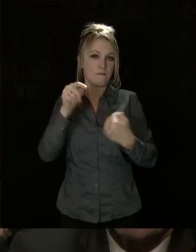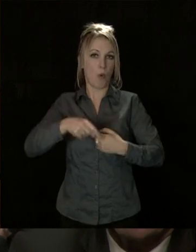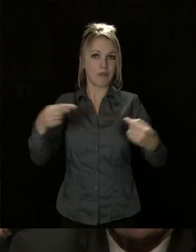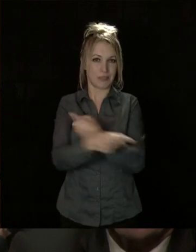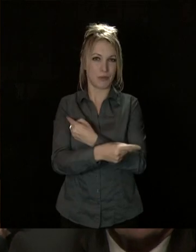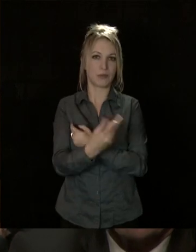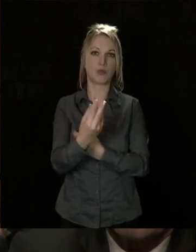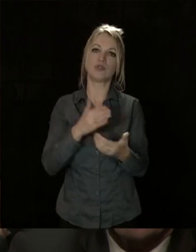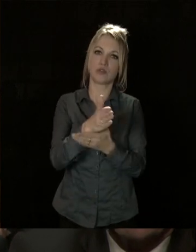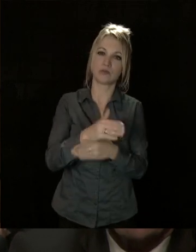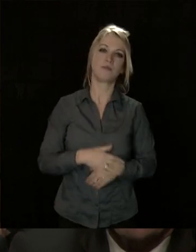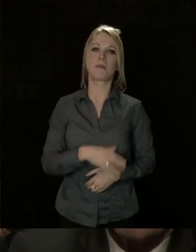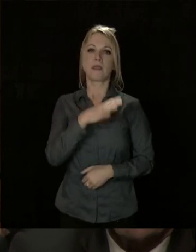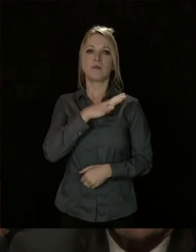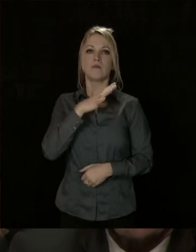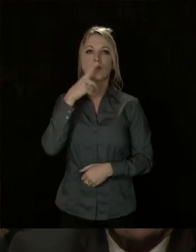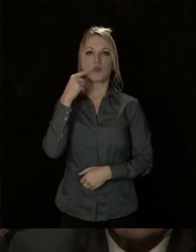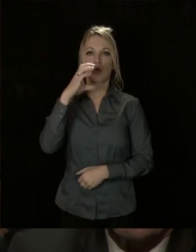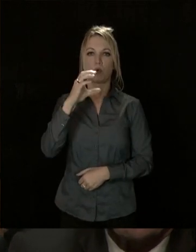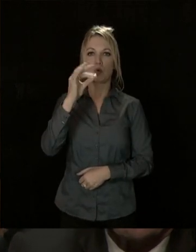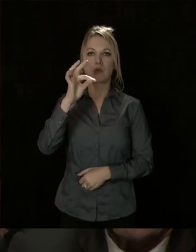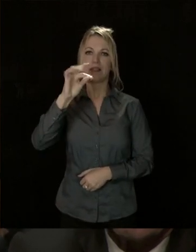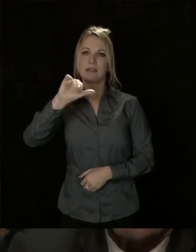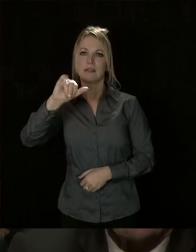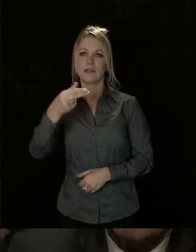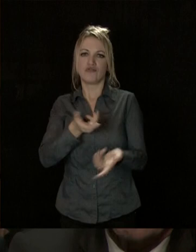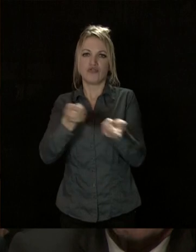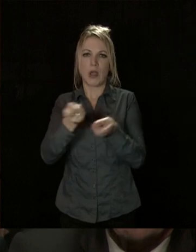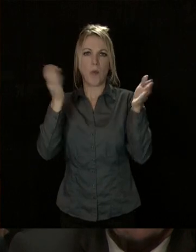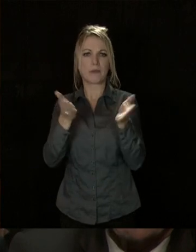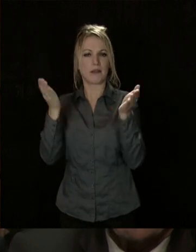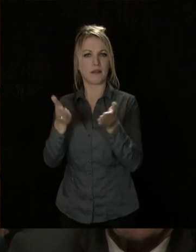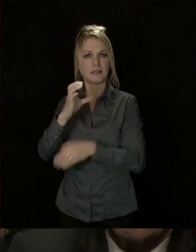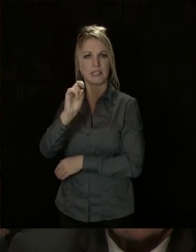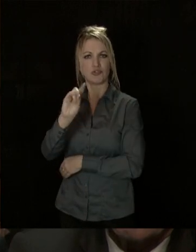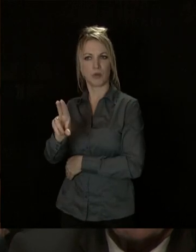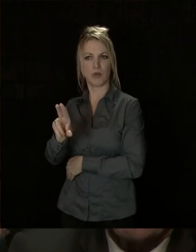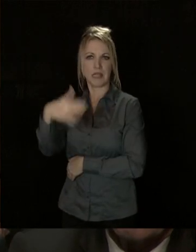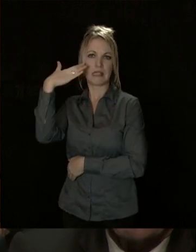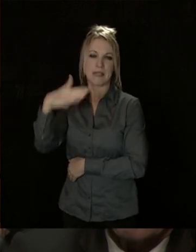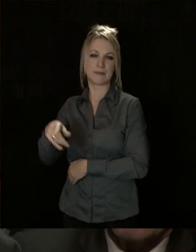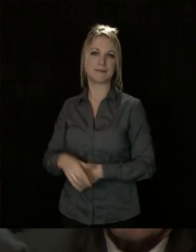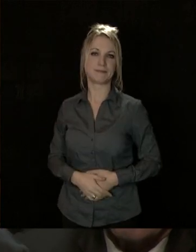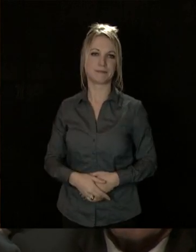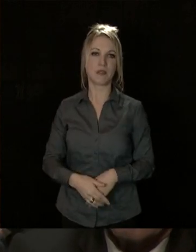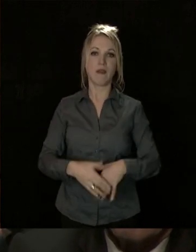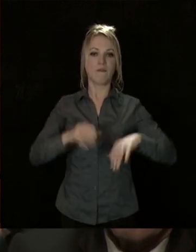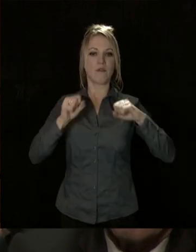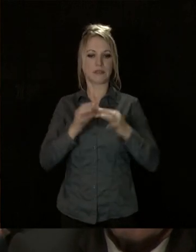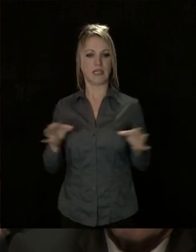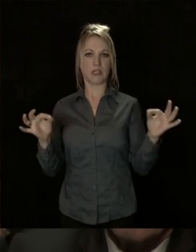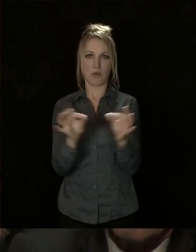professeur Yves Cotin, celui qui préside la commission médicale d'établissement du CHU, François Mitterrand, ne me démentira pas. La force d'un